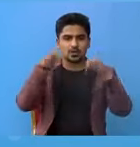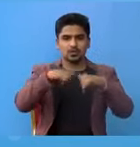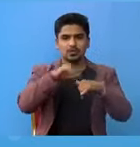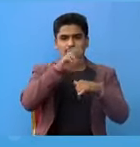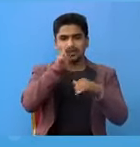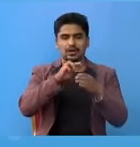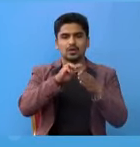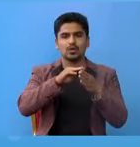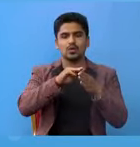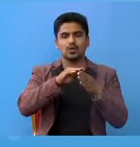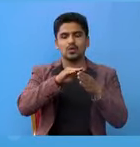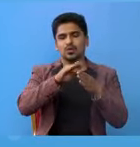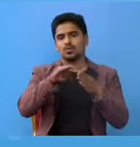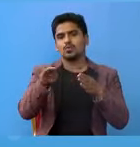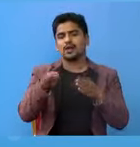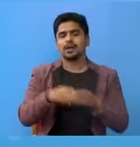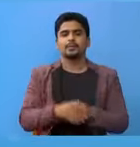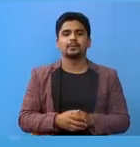रव हुमला